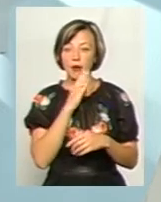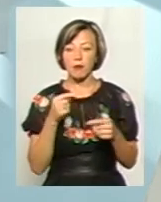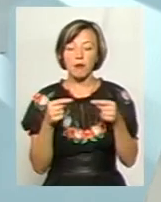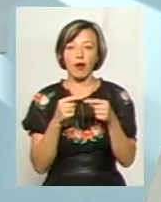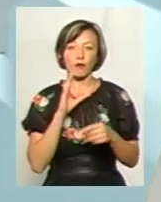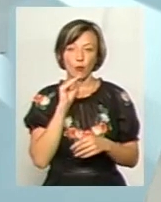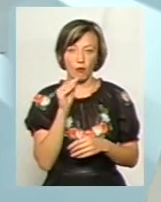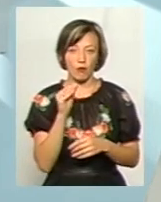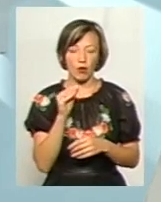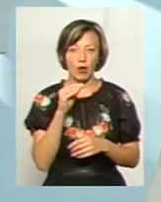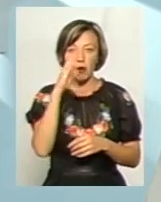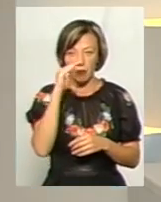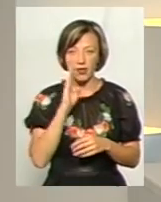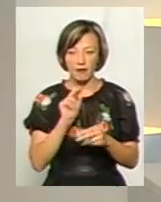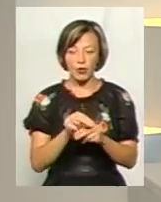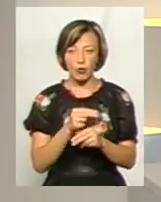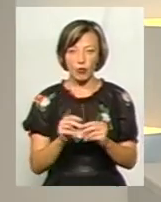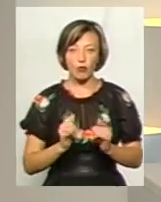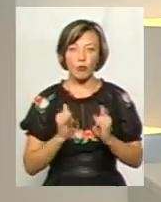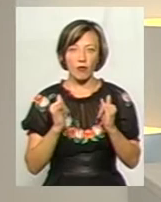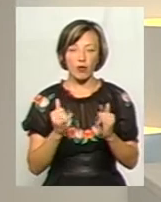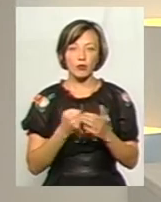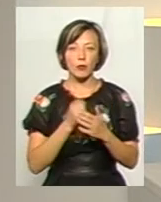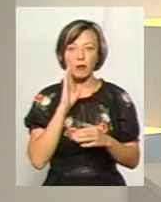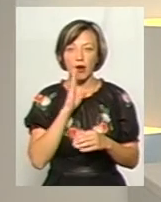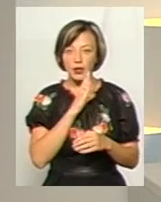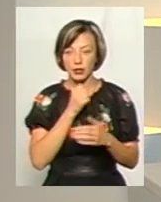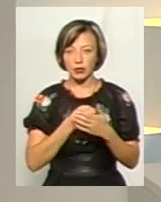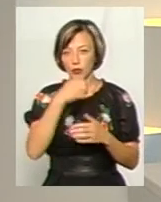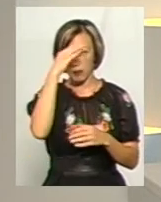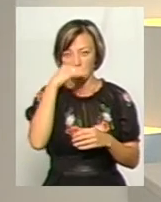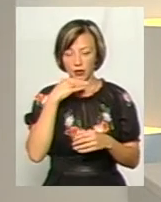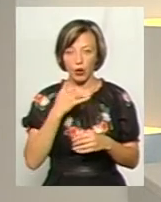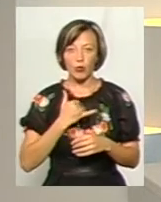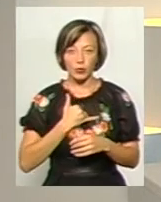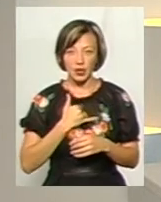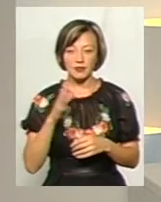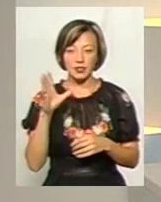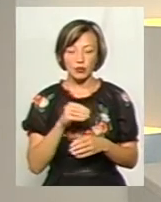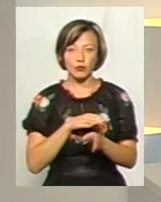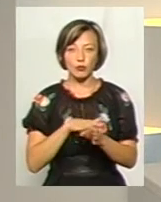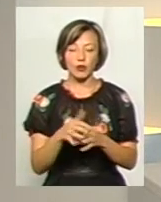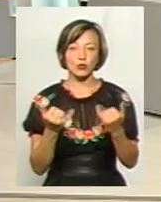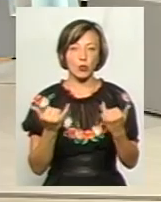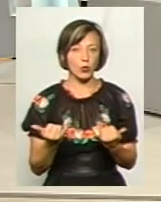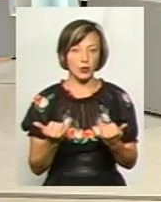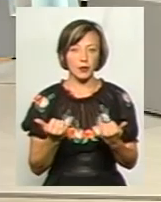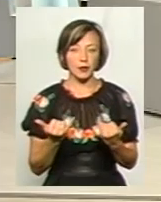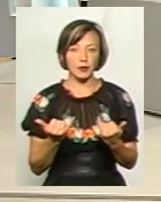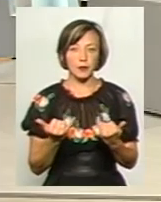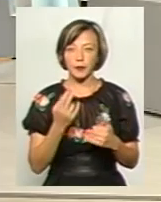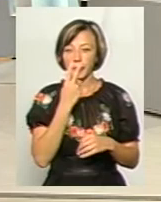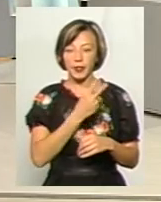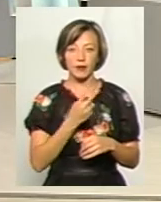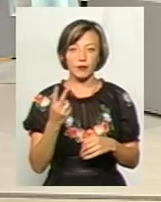мовою. Батьки ж виховують у ній повагу до матері, до батька. У нас те все, що відбувається сьогодні, ви знаєте, я коли